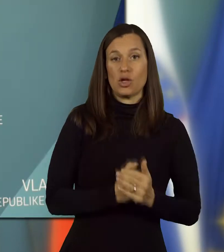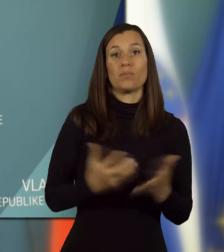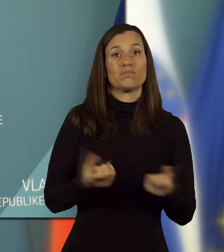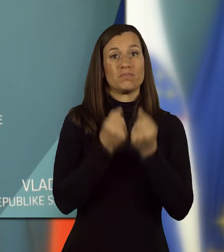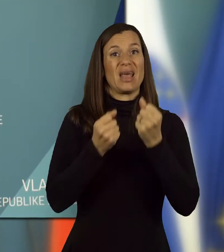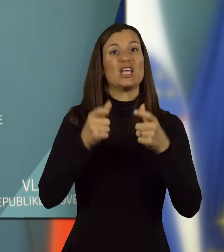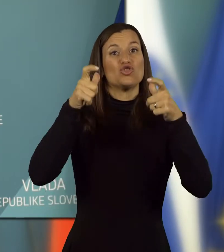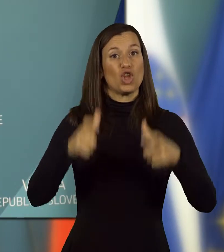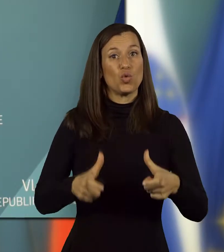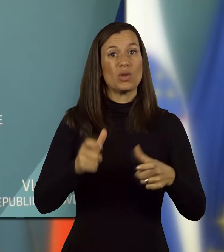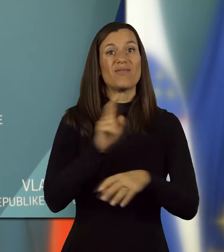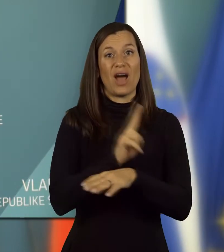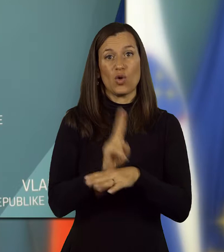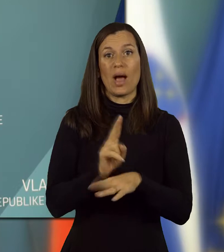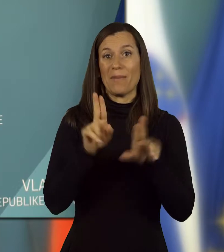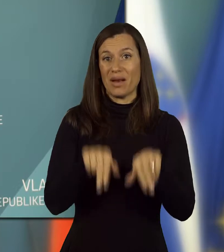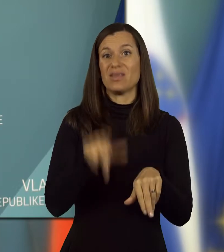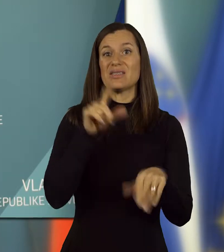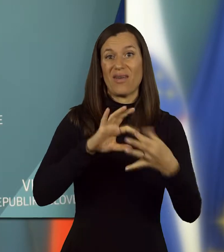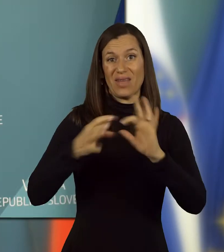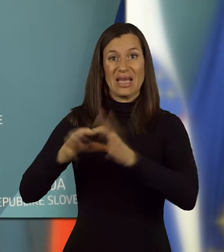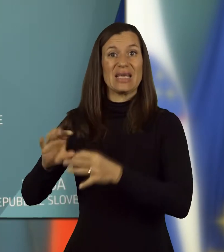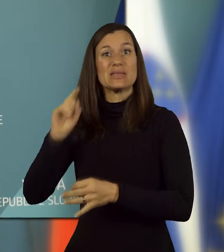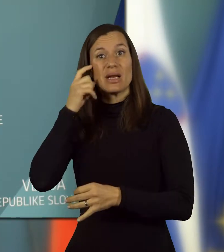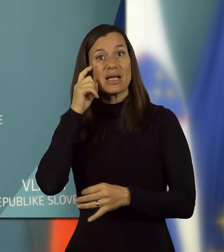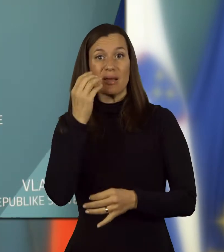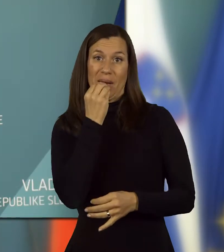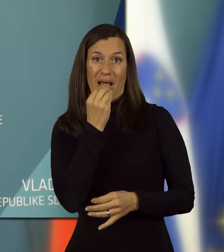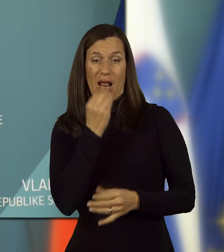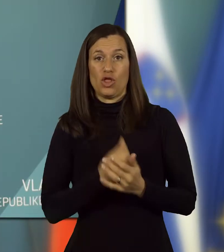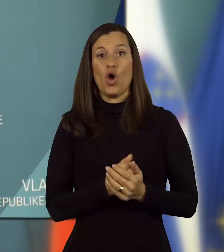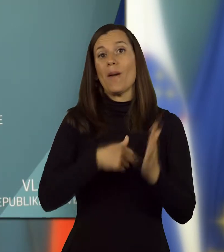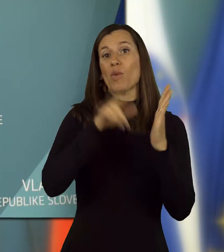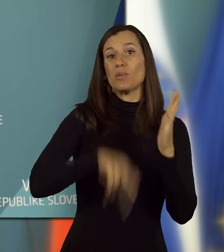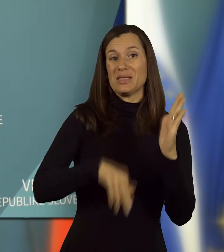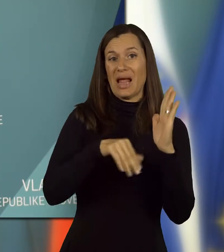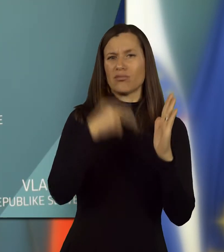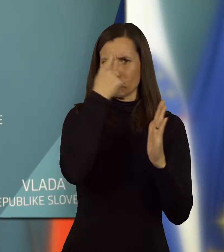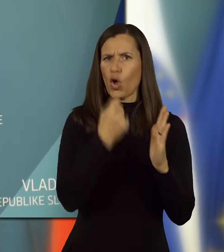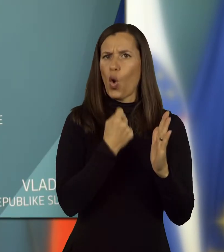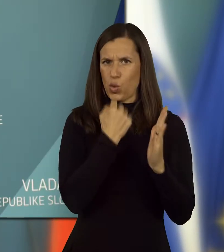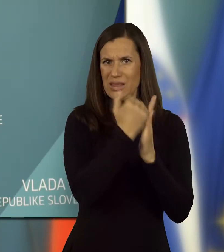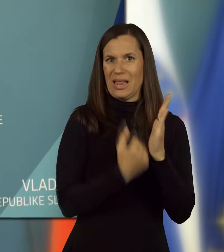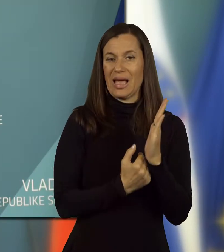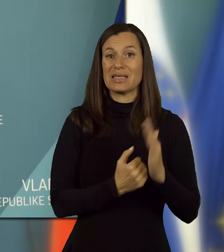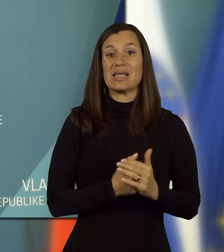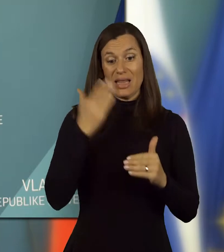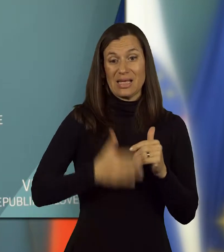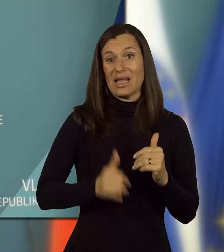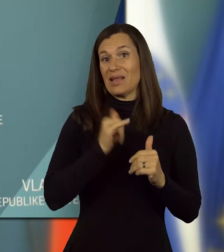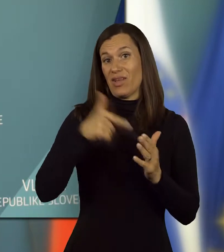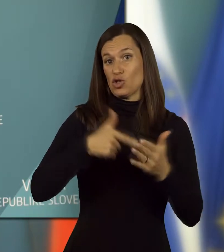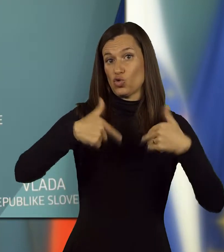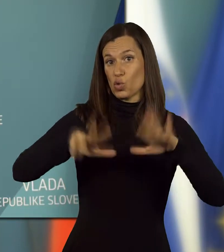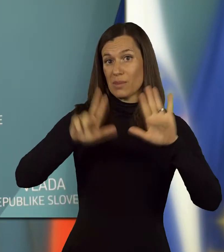inštitut varoha pravic v verigi preskrbe s prehrano, podpisan kodeks. Na zadnje je pa vlada leta 2018